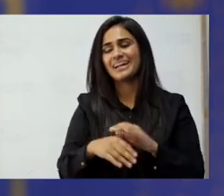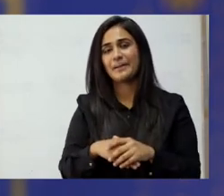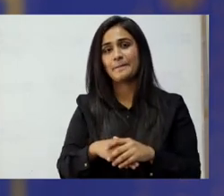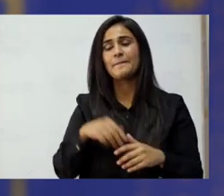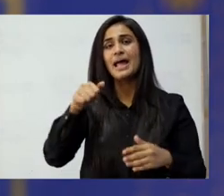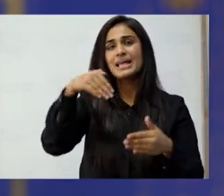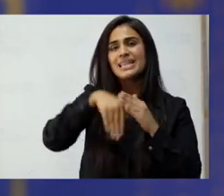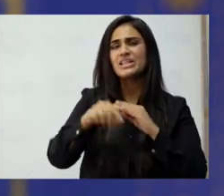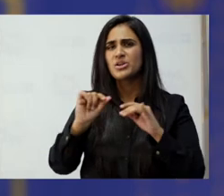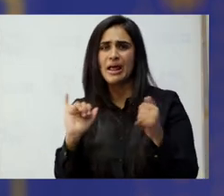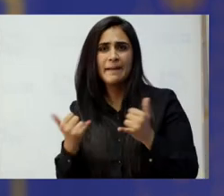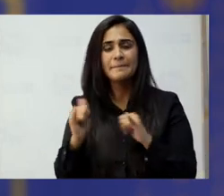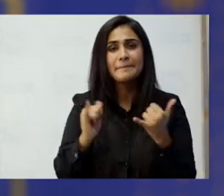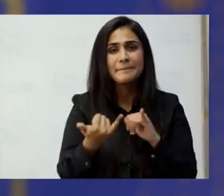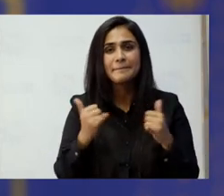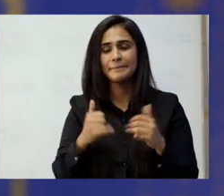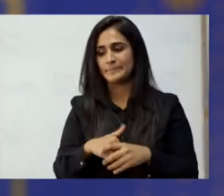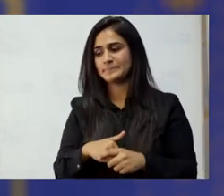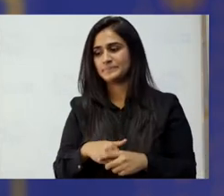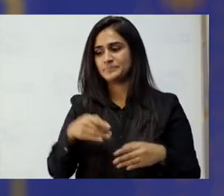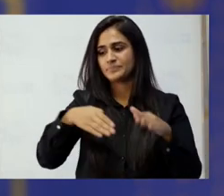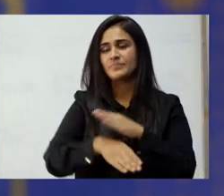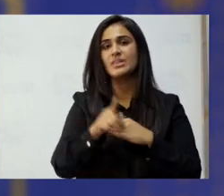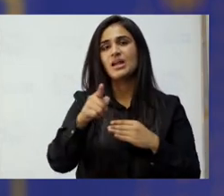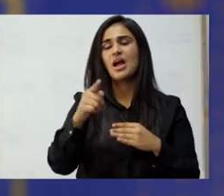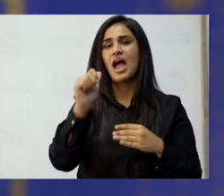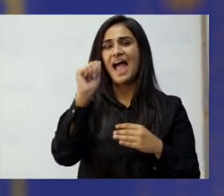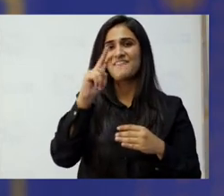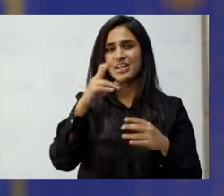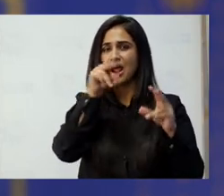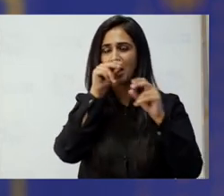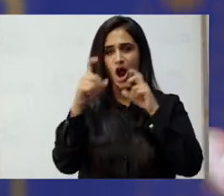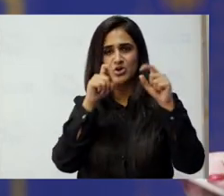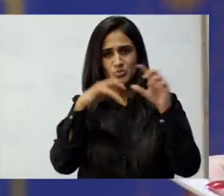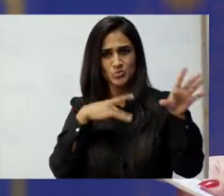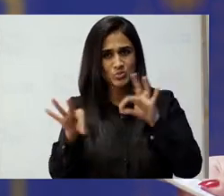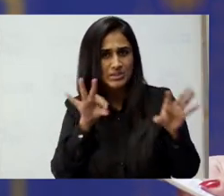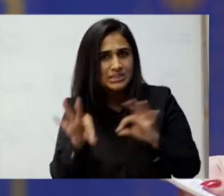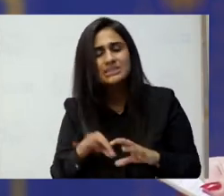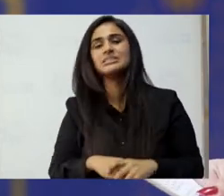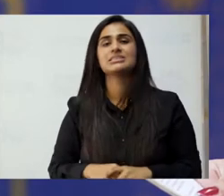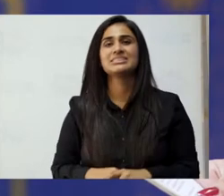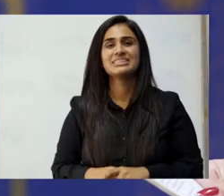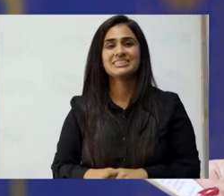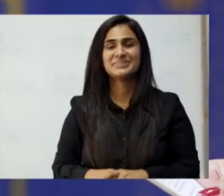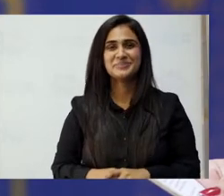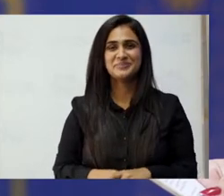کچھ انٹریکٹیو چیزیں ہیں اور اس میں آپ اپنے ایوٹارز چوز کر سکتے ہیں